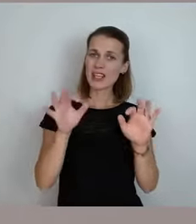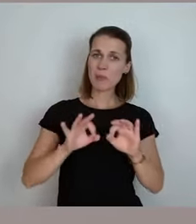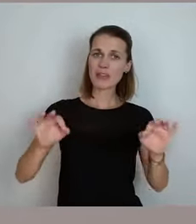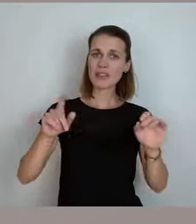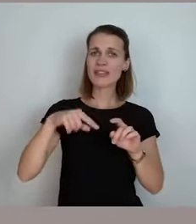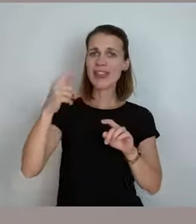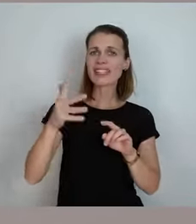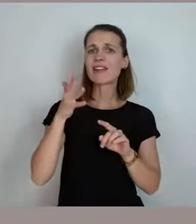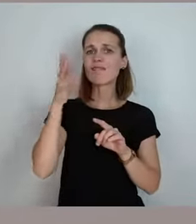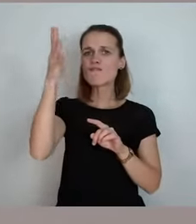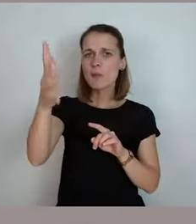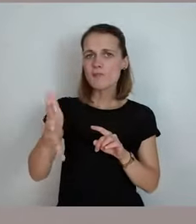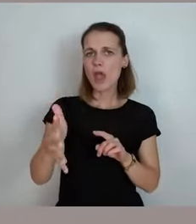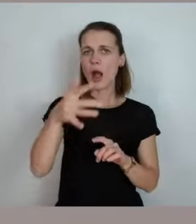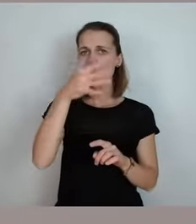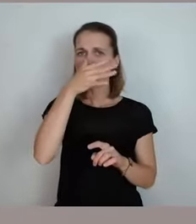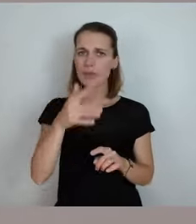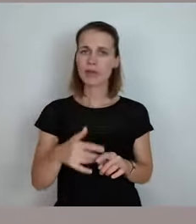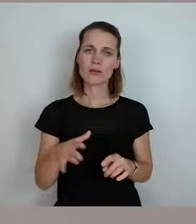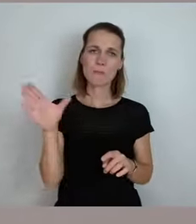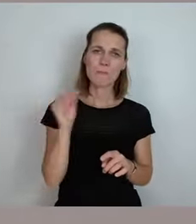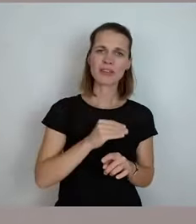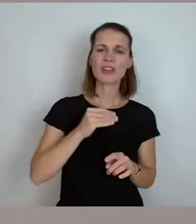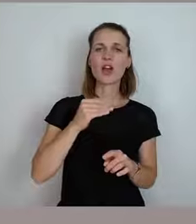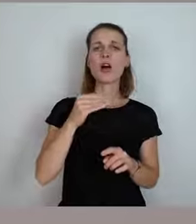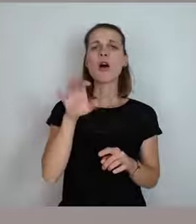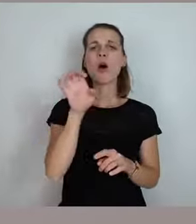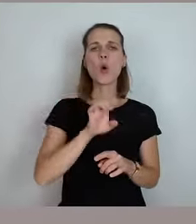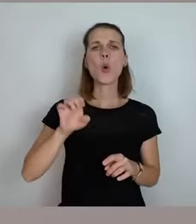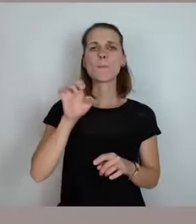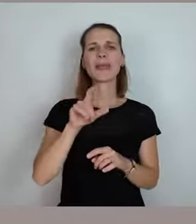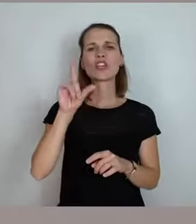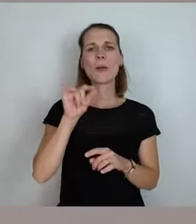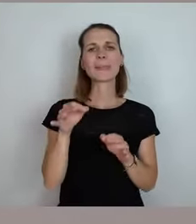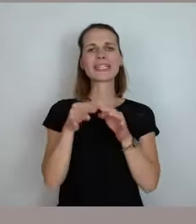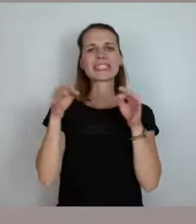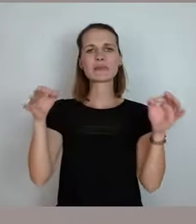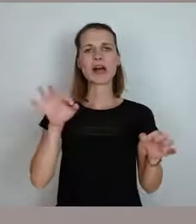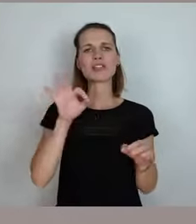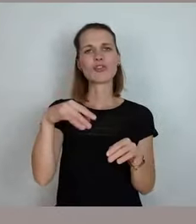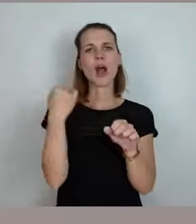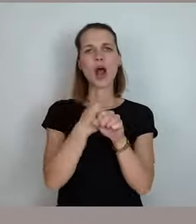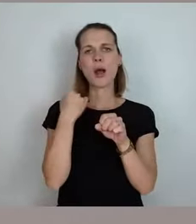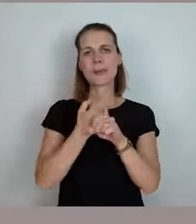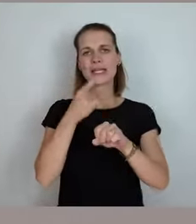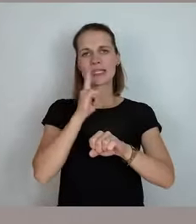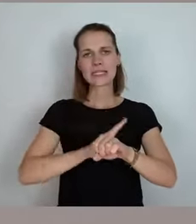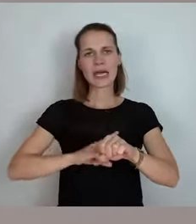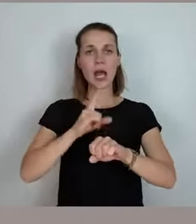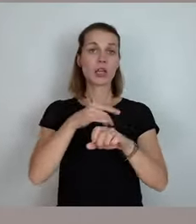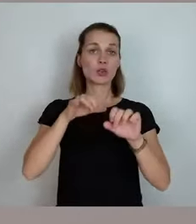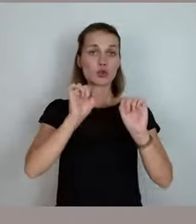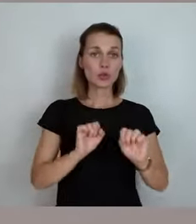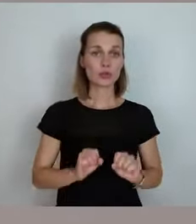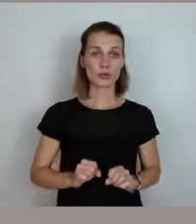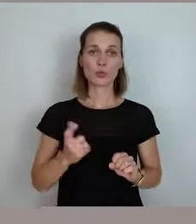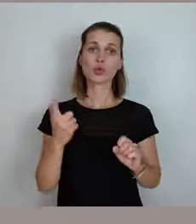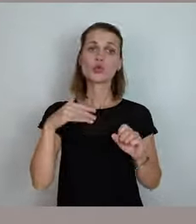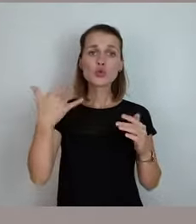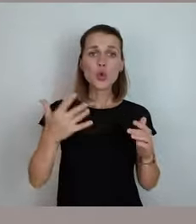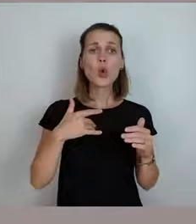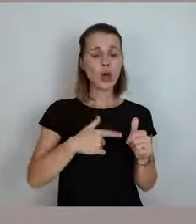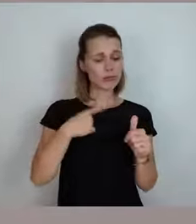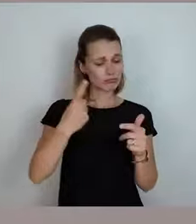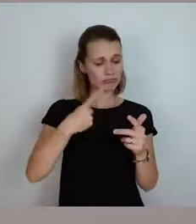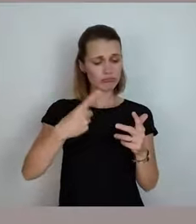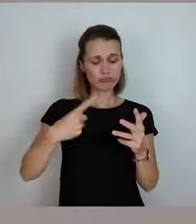zu probieren mit dem europäischen Mindestmaß an Arbeitszeitschutz? Und so könnte man die Dinge durchdeklinieren. Man könnte zu den